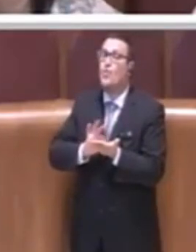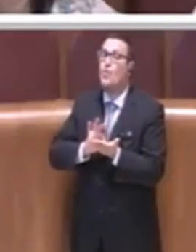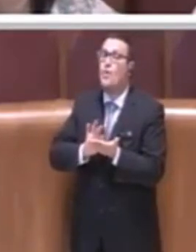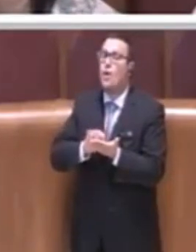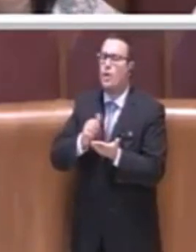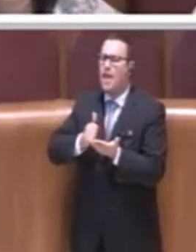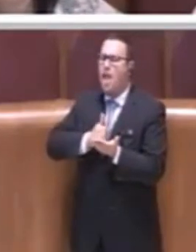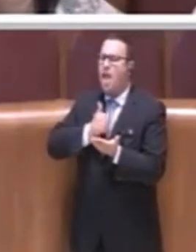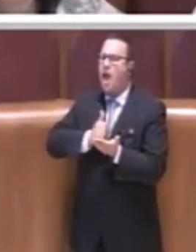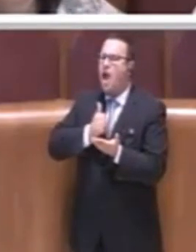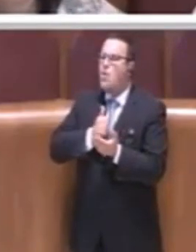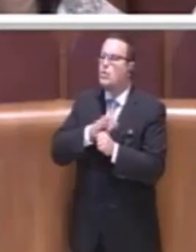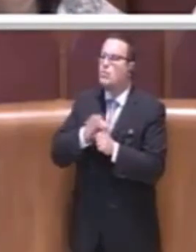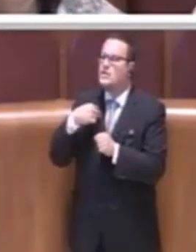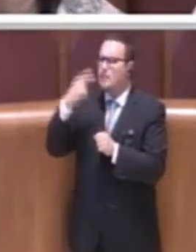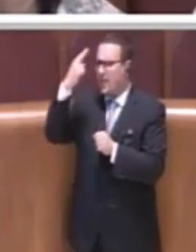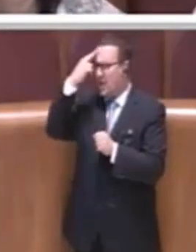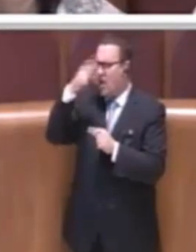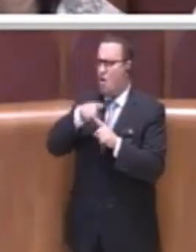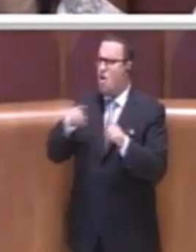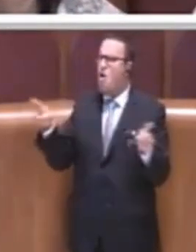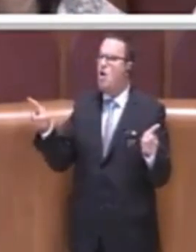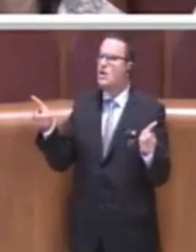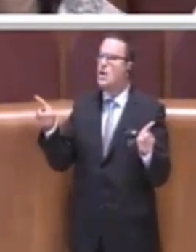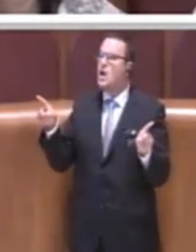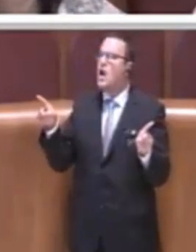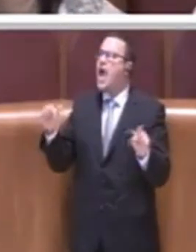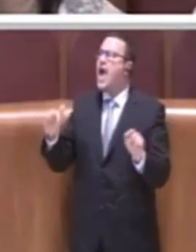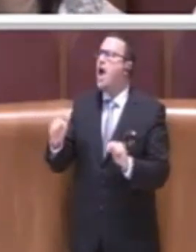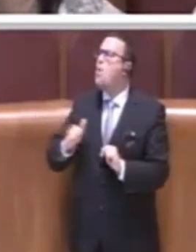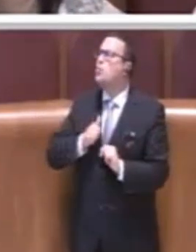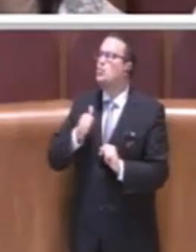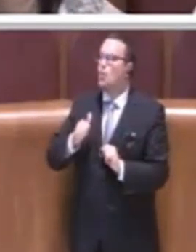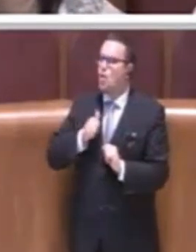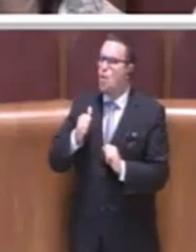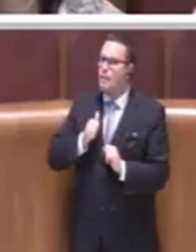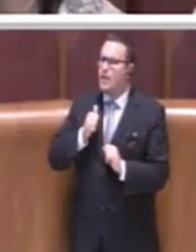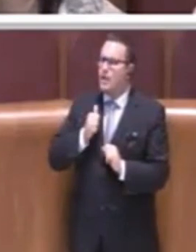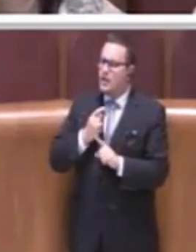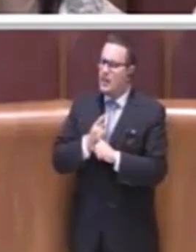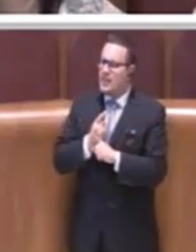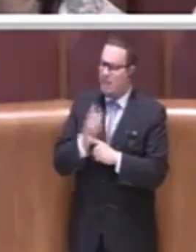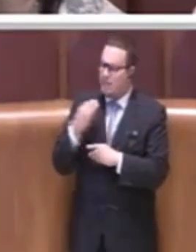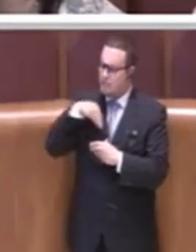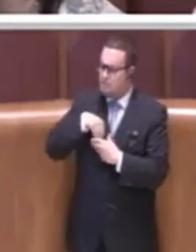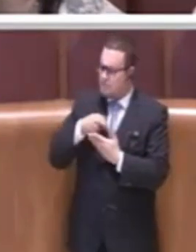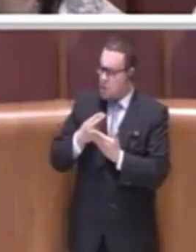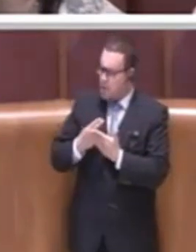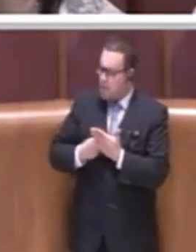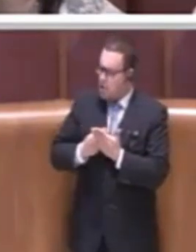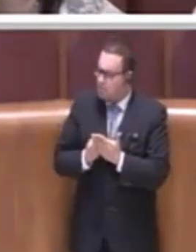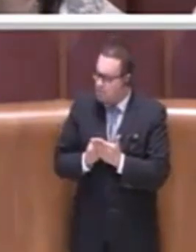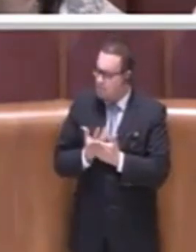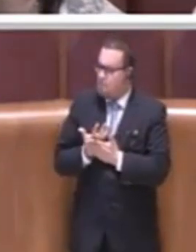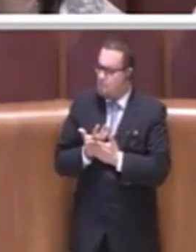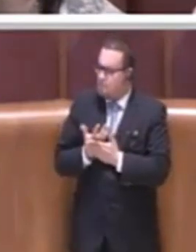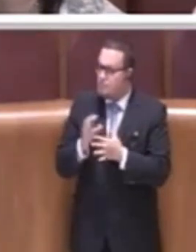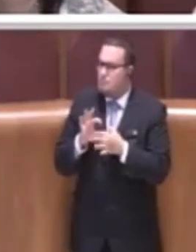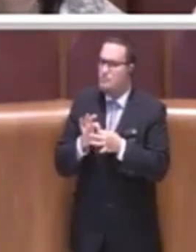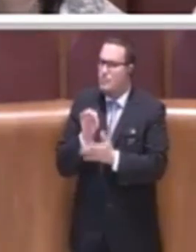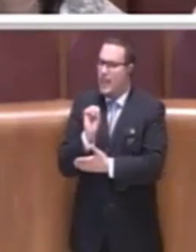adottare progetti di tipo